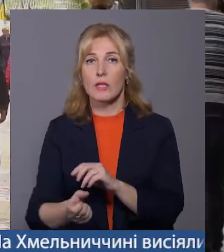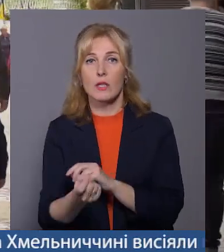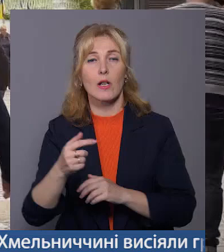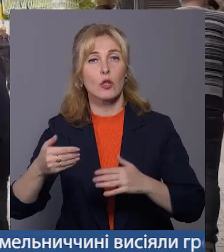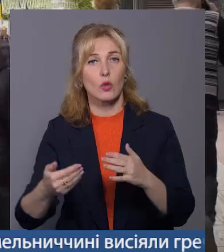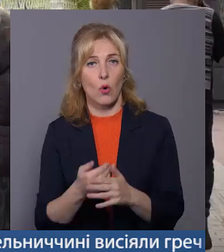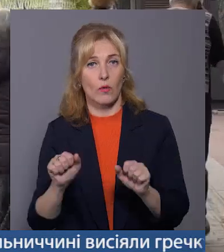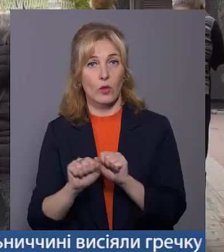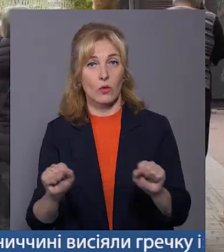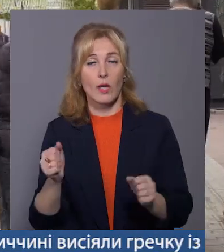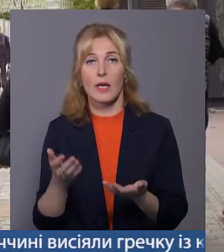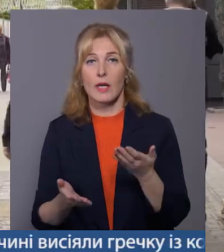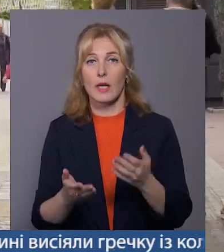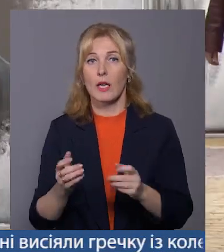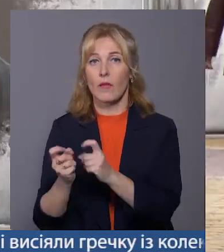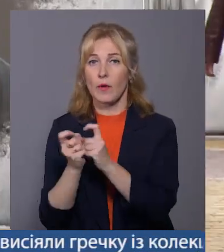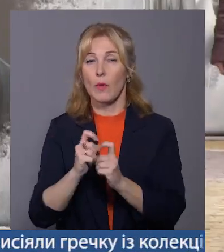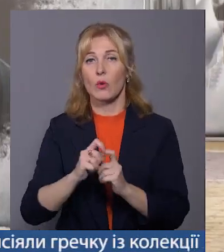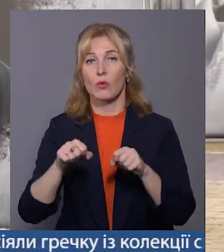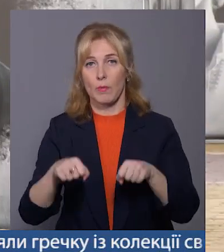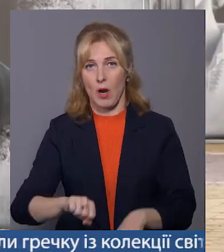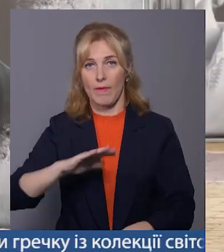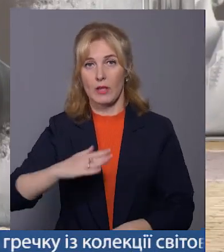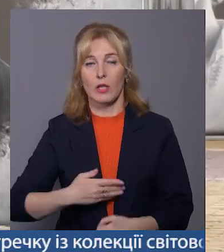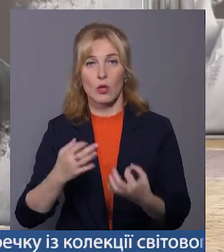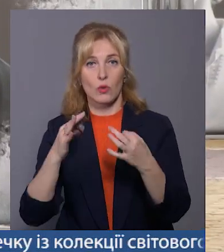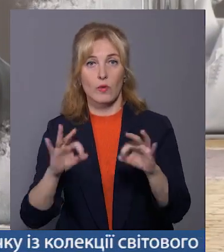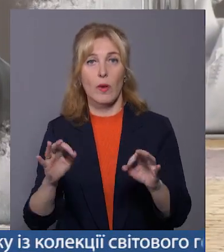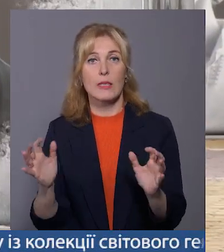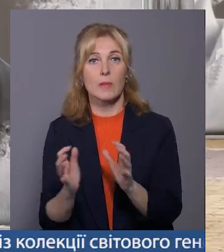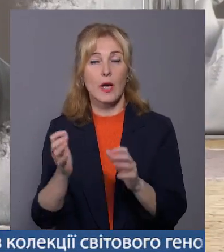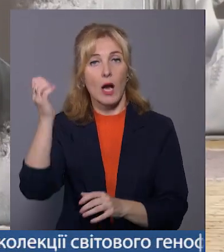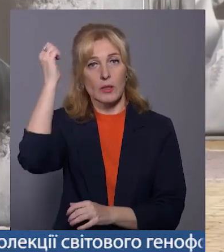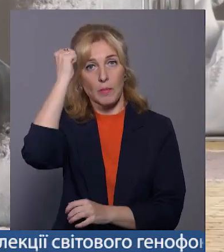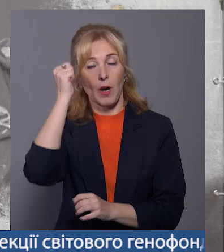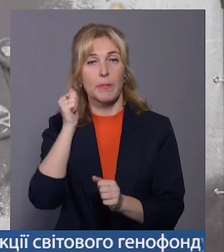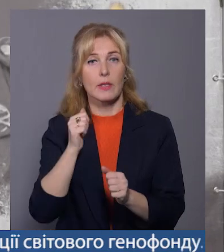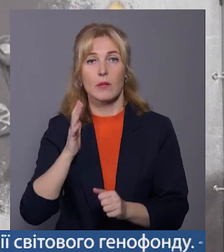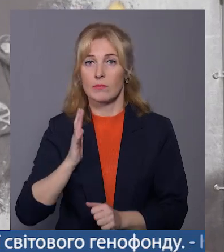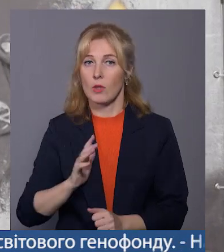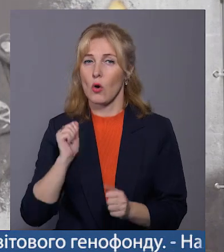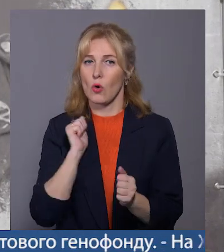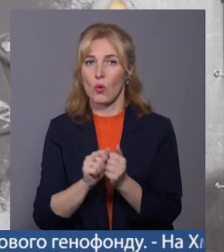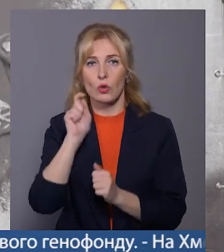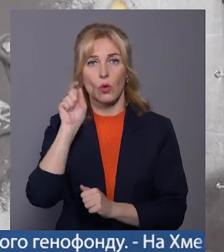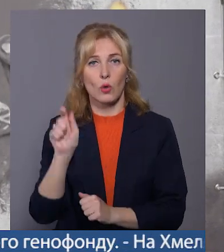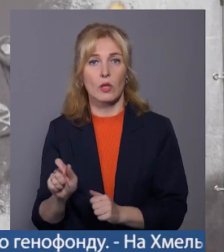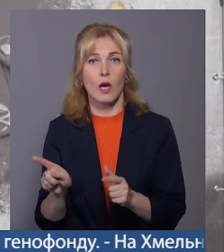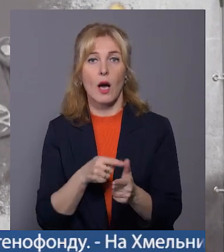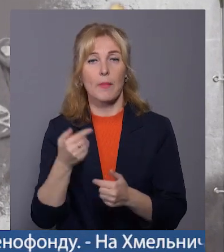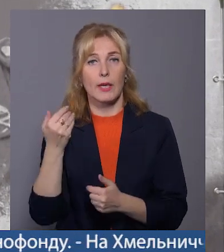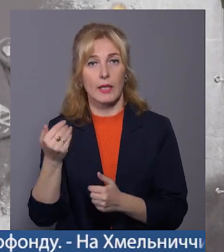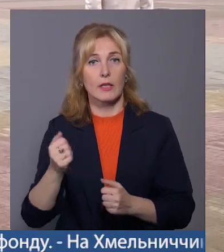герої, які виборують право на нашу свободу. Зберігати пам'ять про них мусить кожен українець, аби їхні зусилля не були